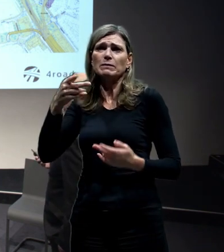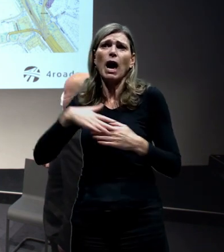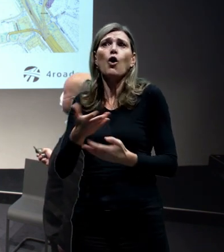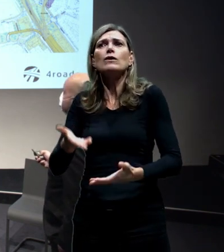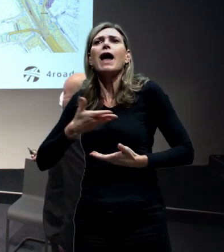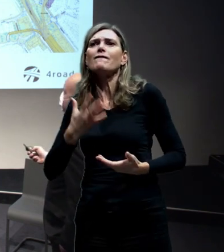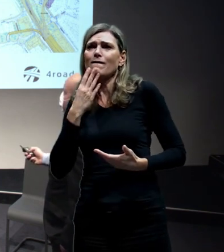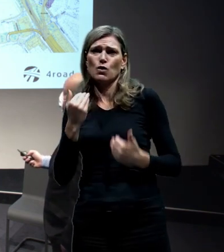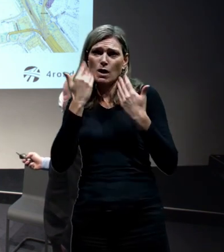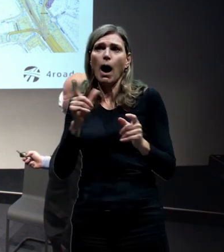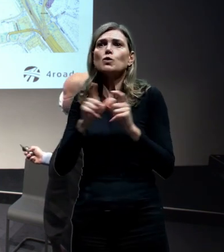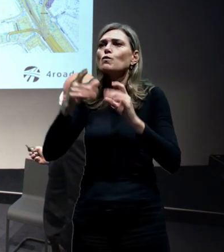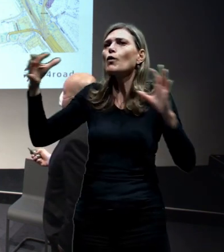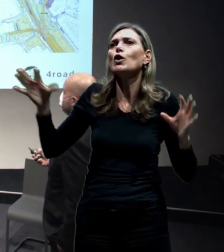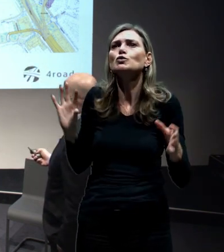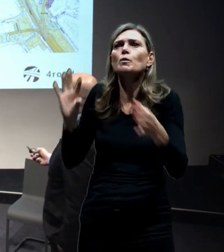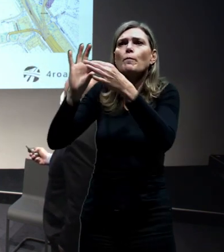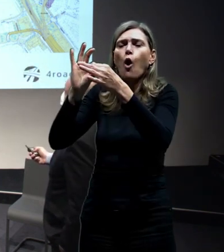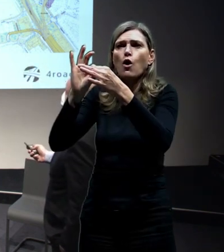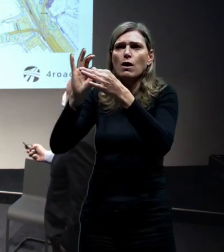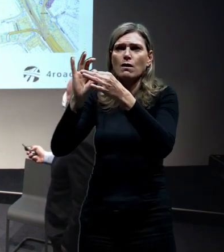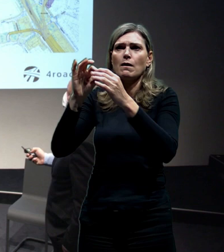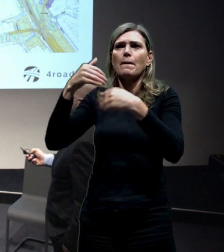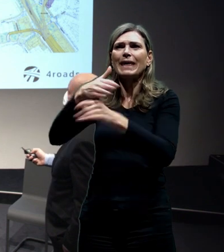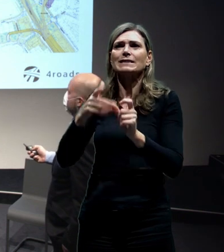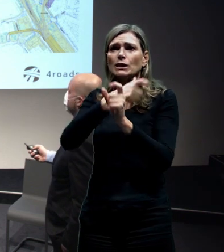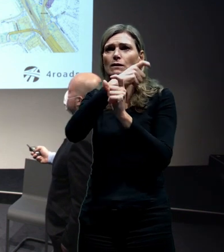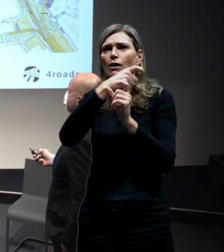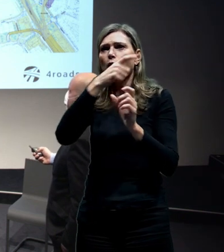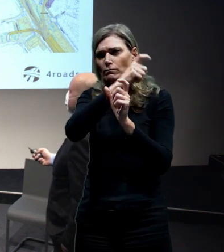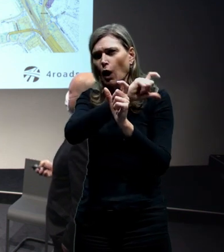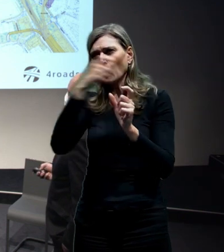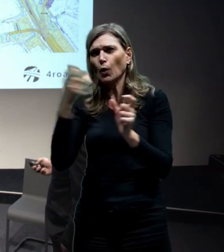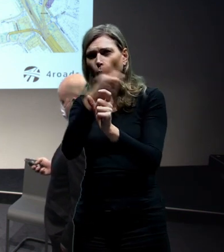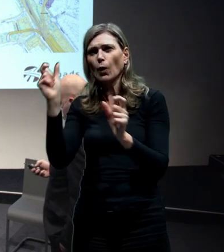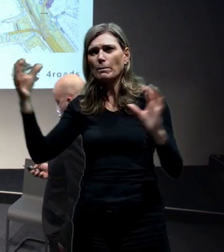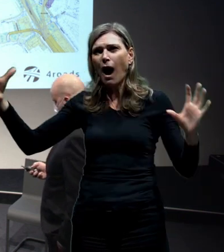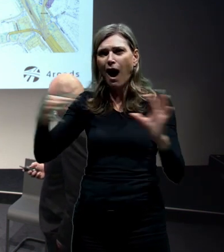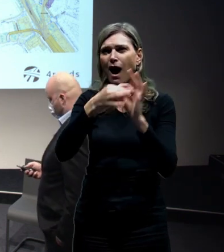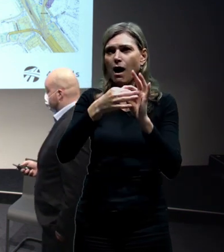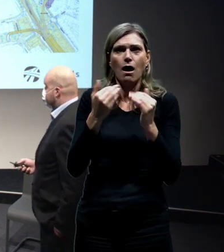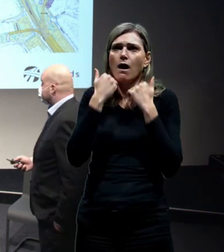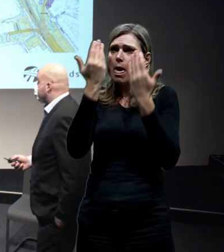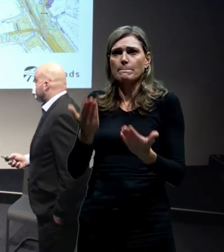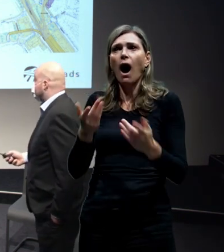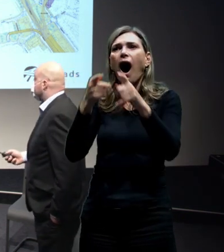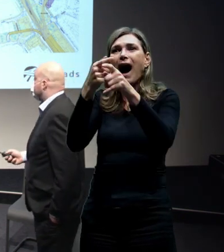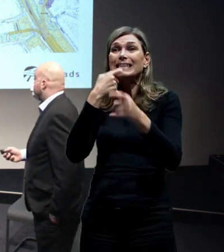protože ta spojitost toho městského okruhu je tady předušená a ten pohyb tento a tento není povolen.